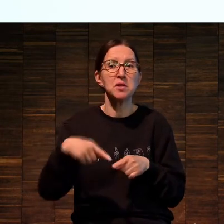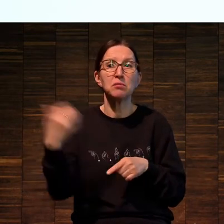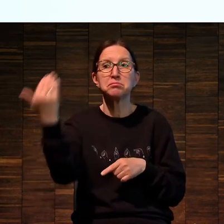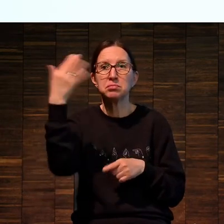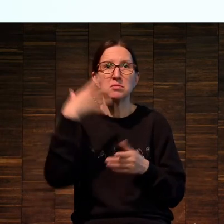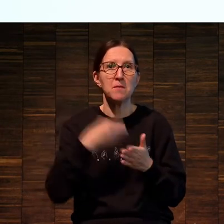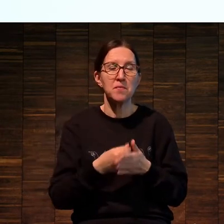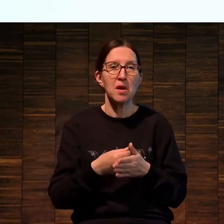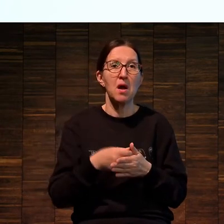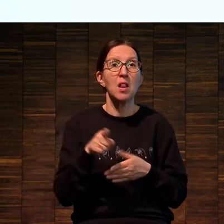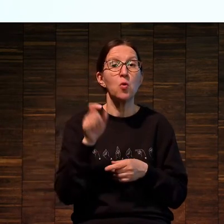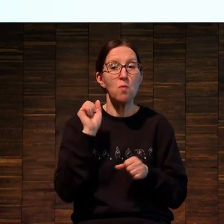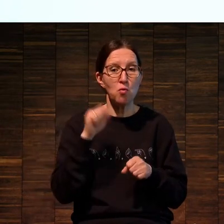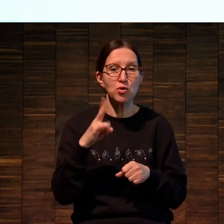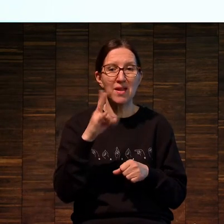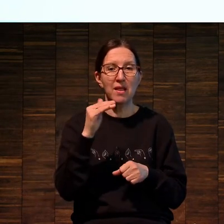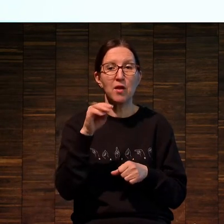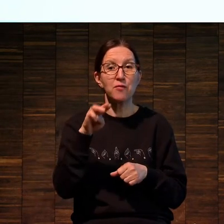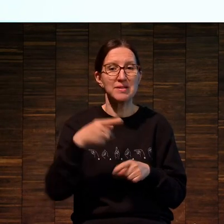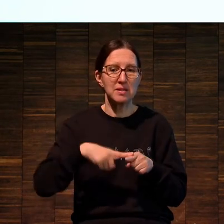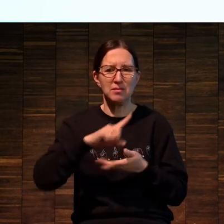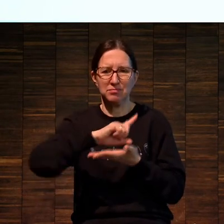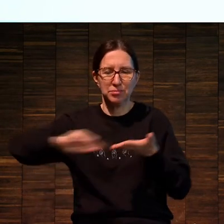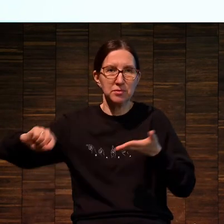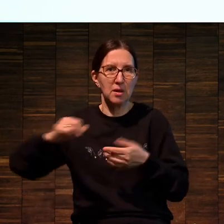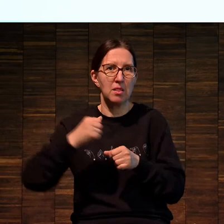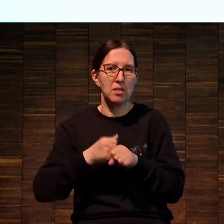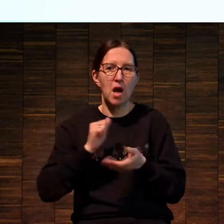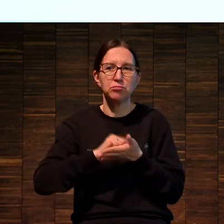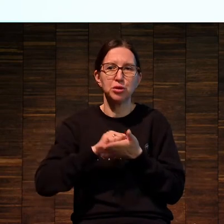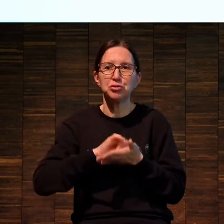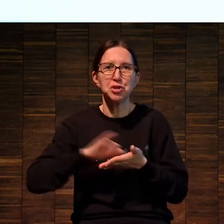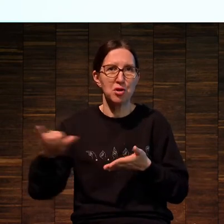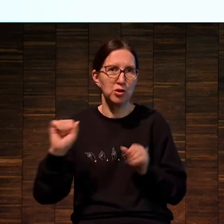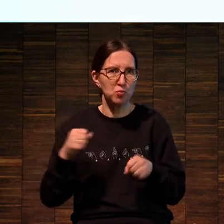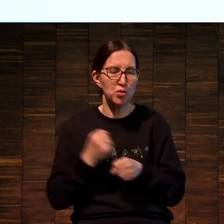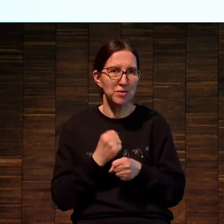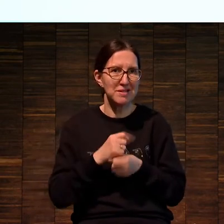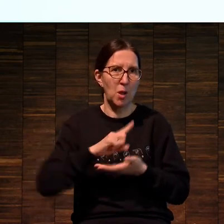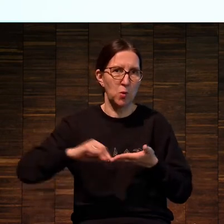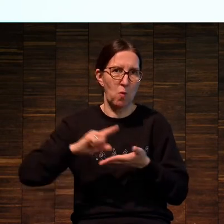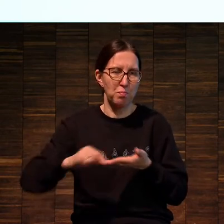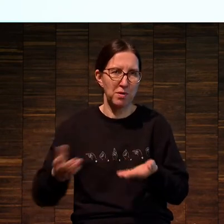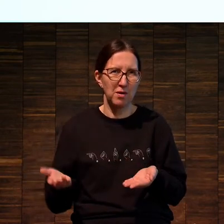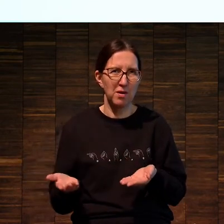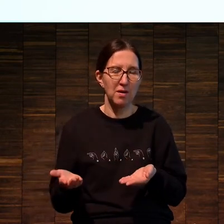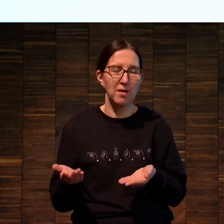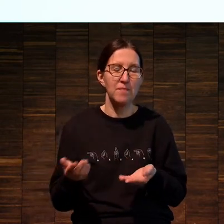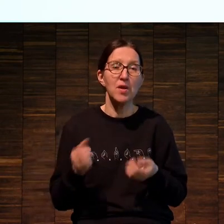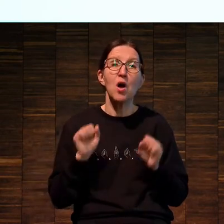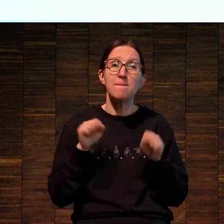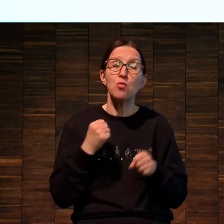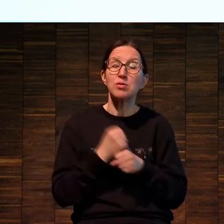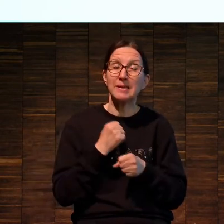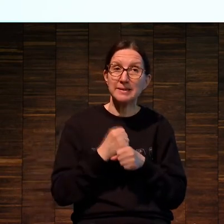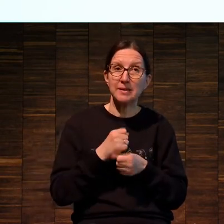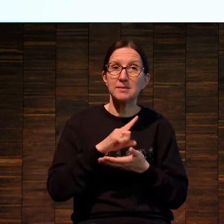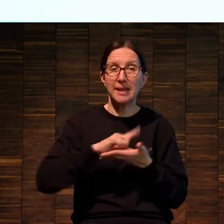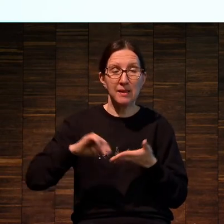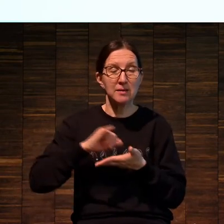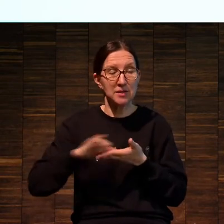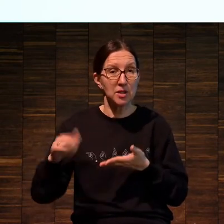Но NFT можно на тираж сделать. Токен делается на тираж. Токен можно сделать на тираж.